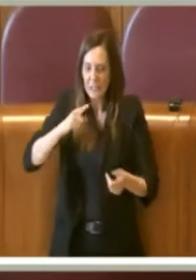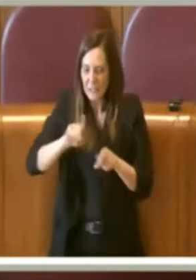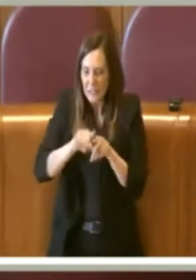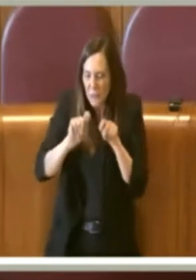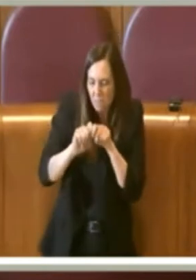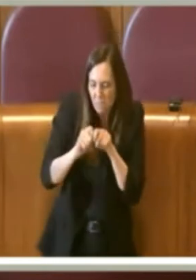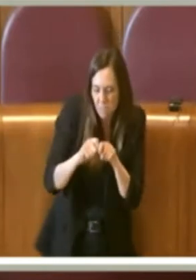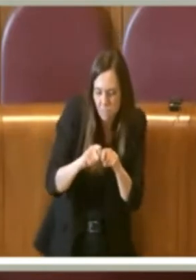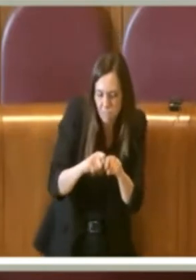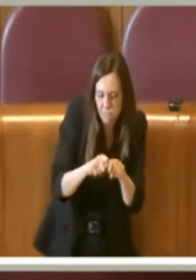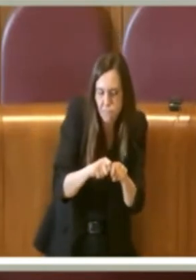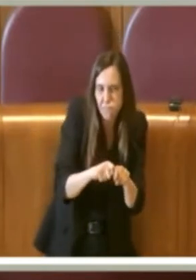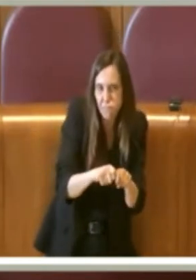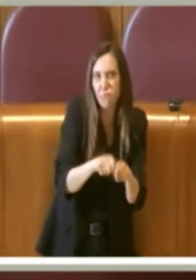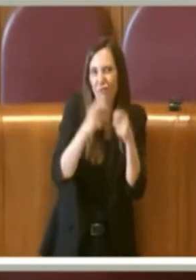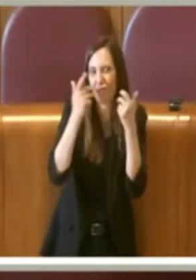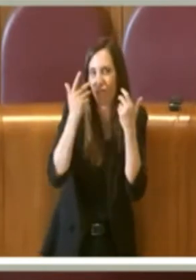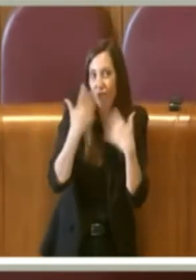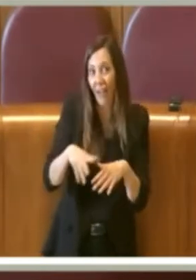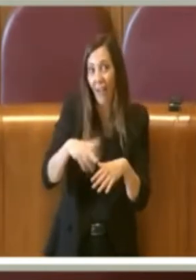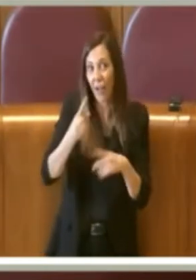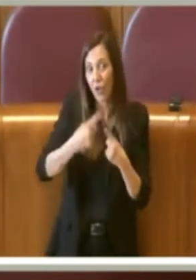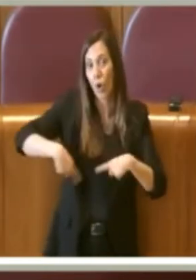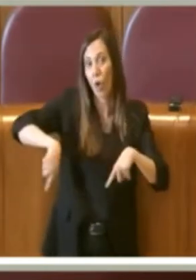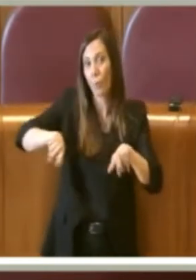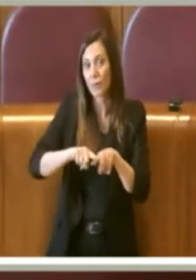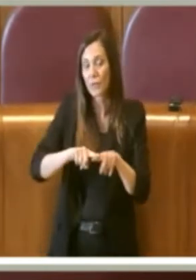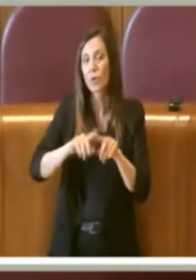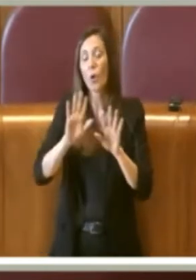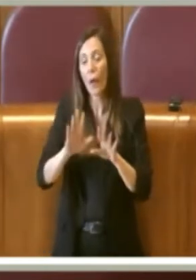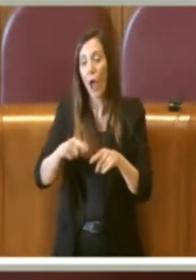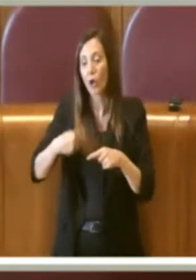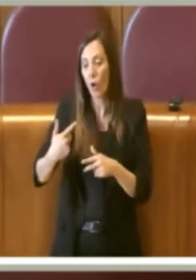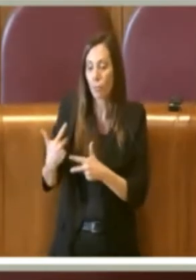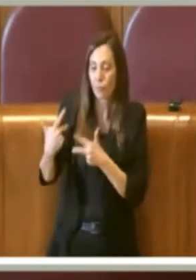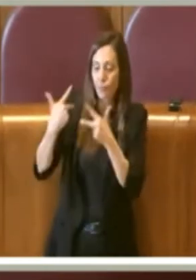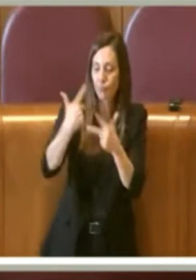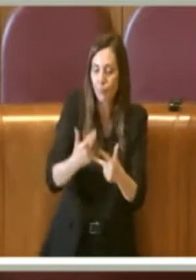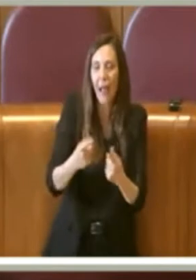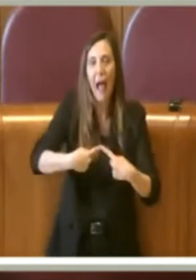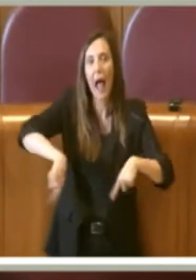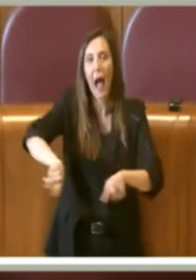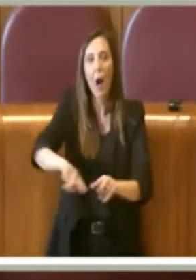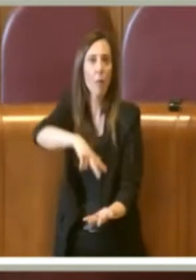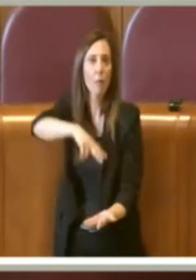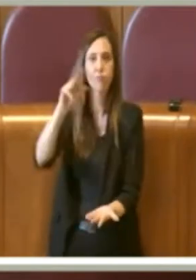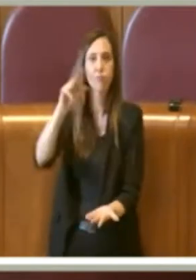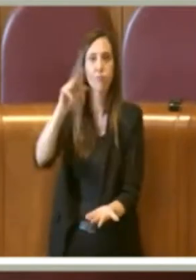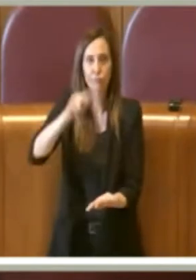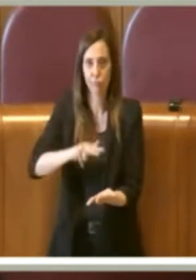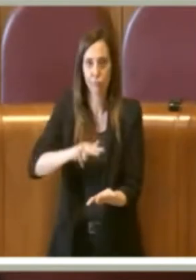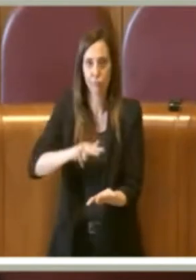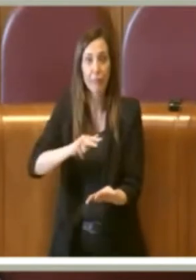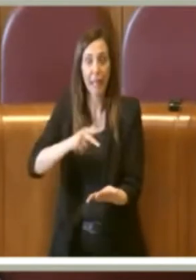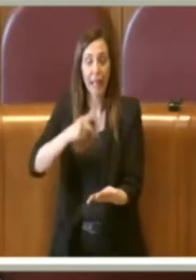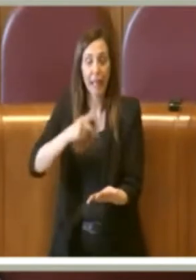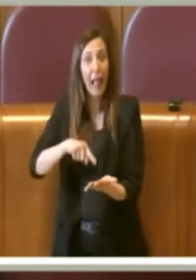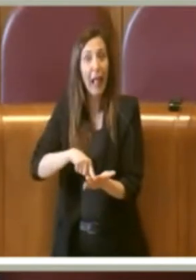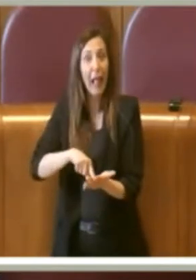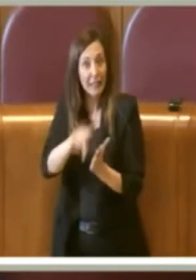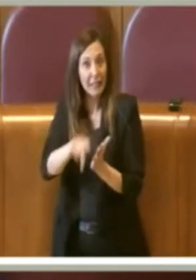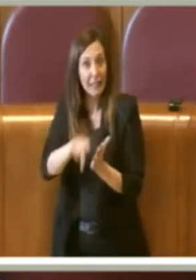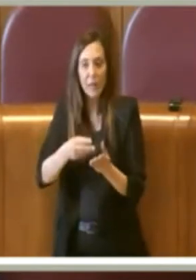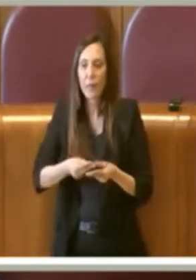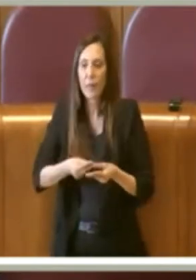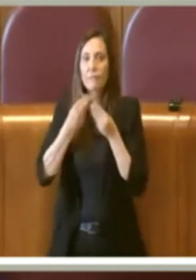in Commissione ma che di fatto poi abbiamo approvato in aula ed è una delibera che dà un impulso non